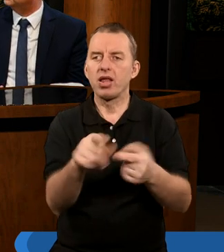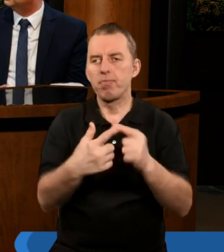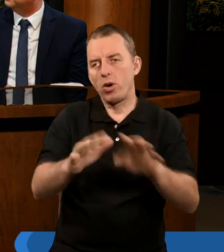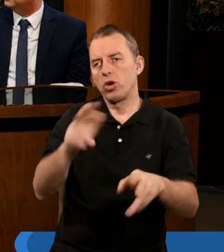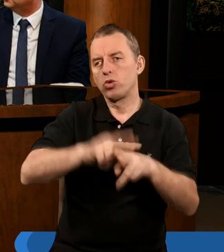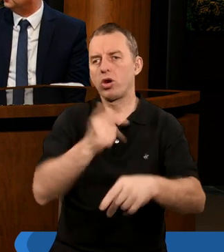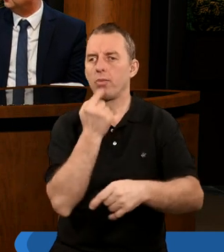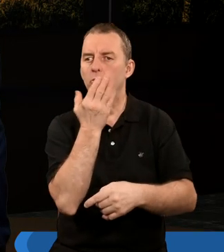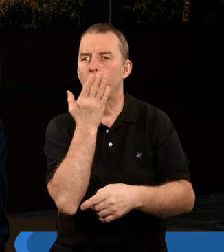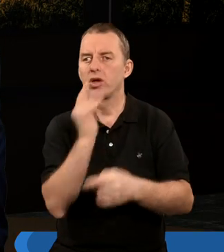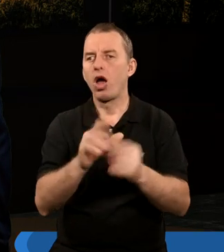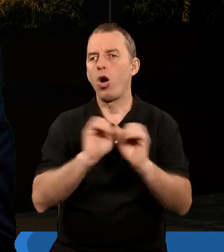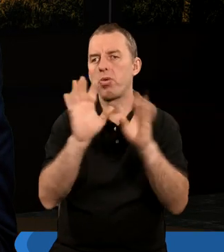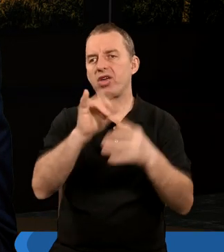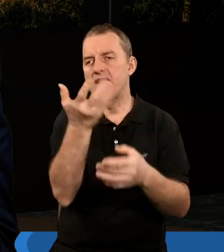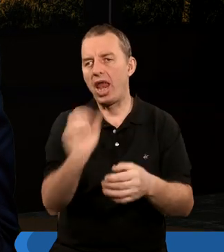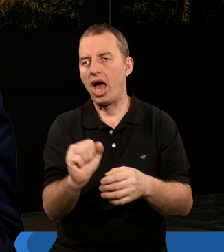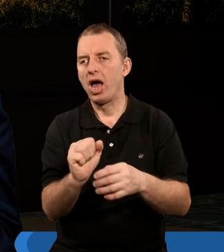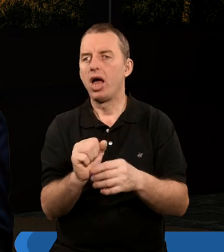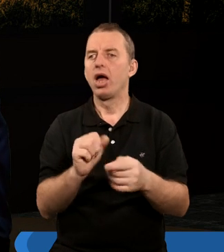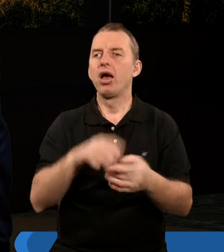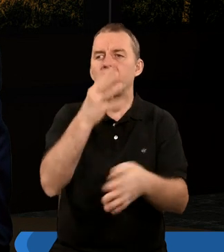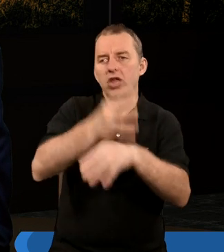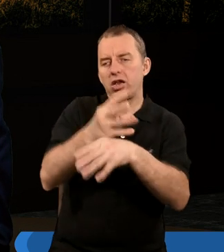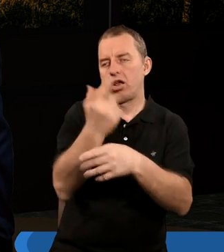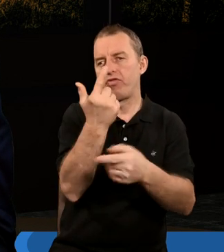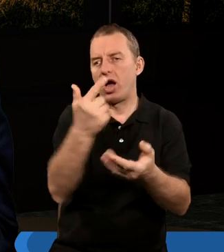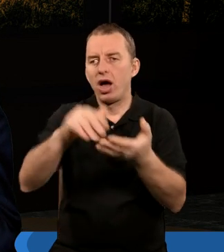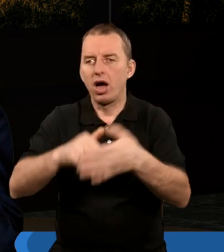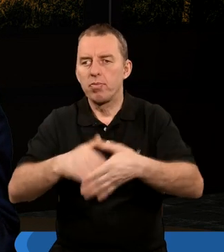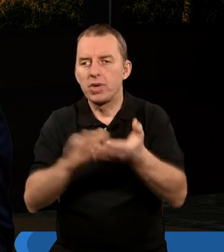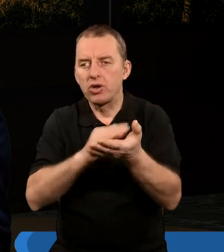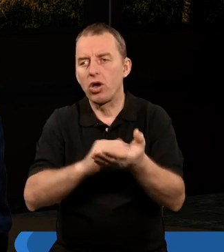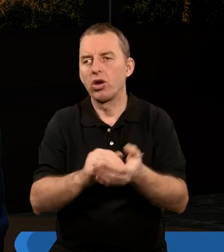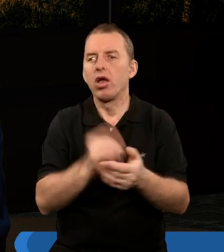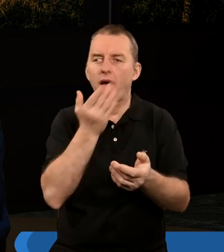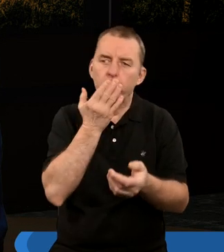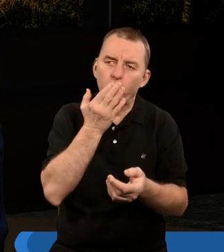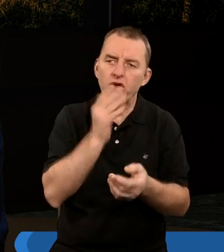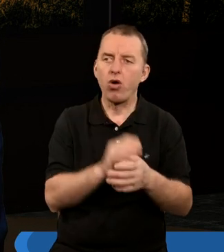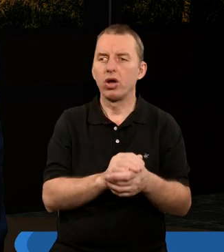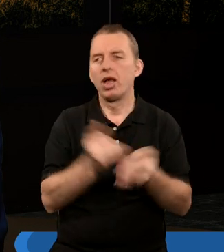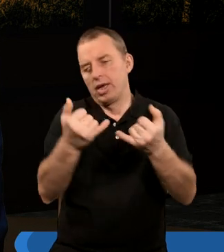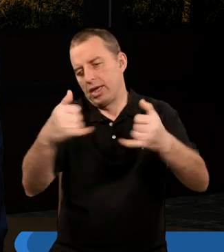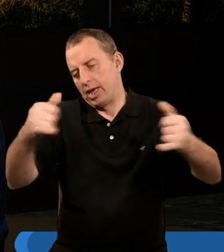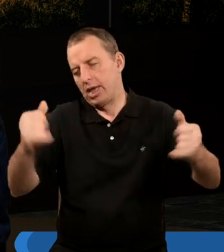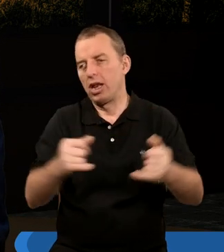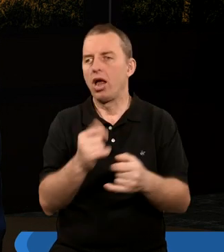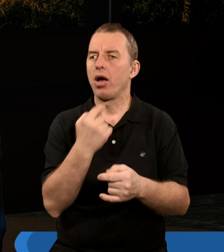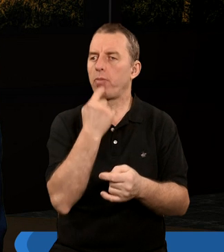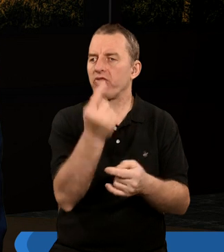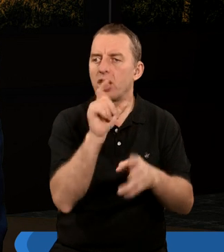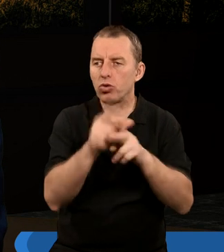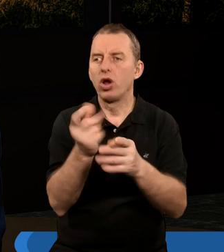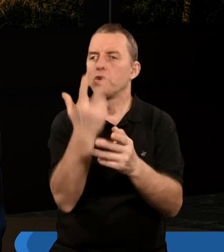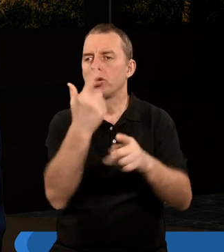momencie, o którym mówi Księga Apokalipsy, czyli po tych 42 miesiącach, czy jak mówią inne wyrażenia,